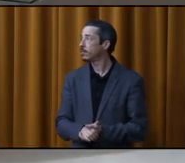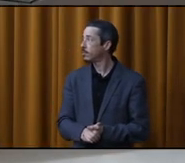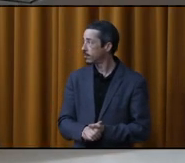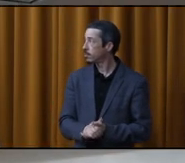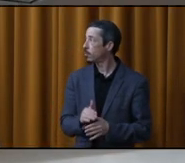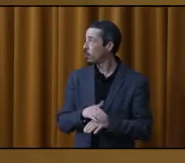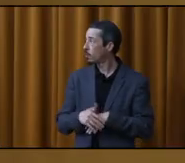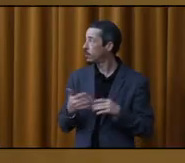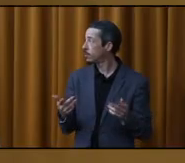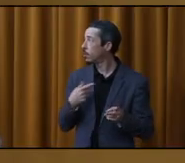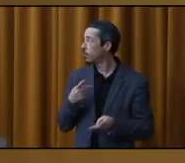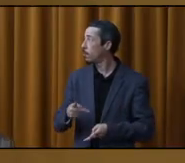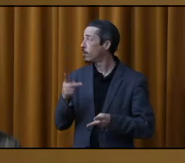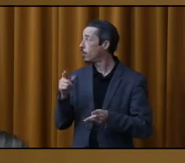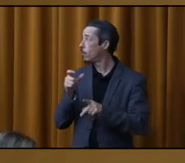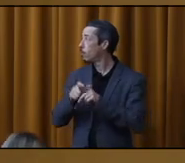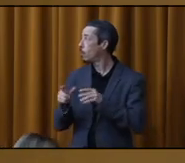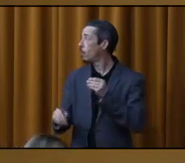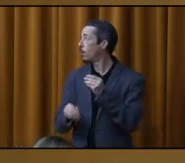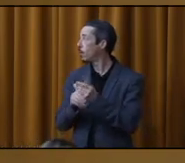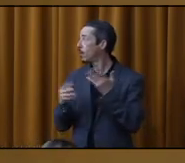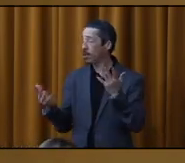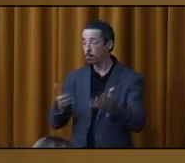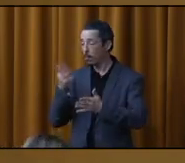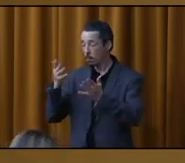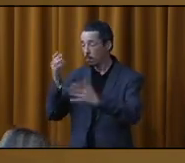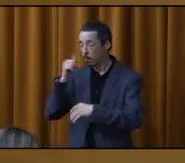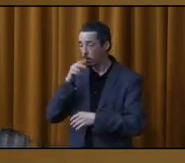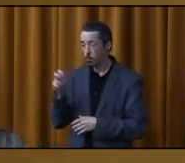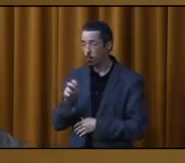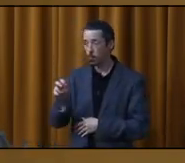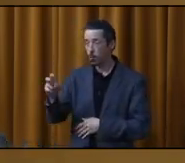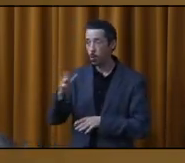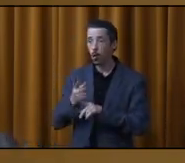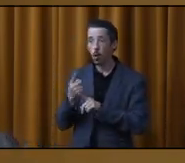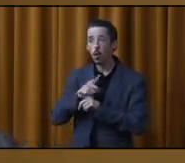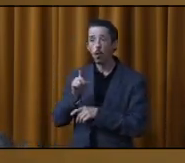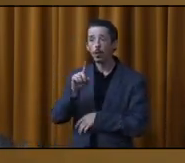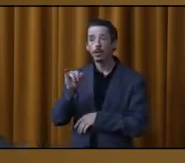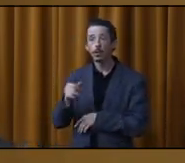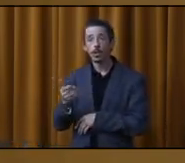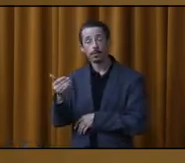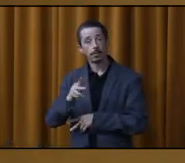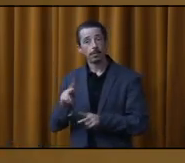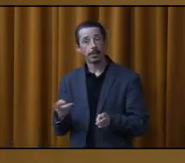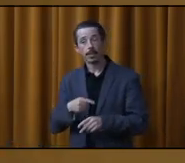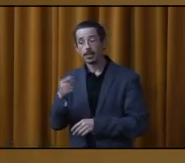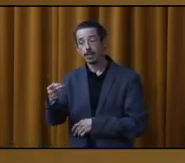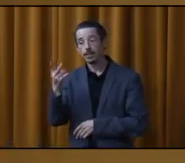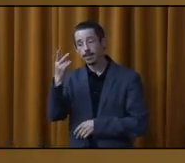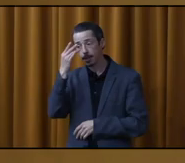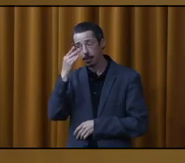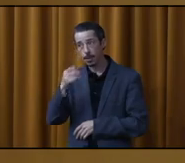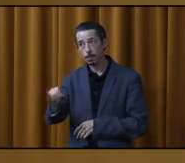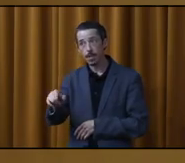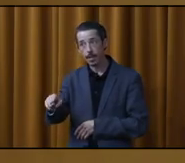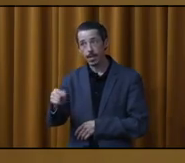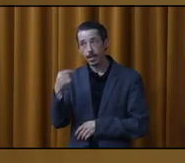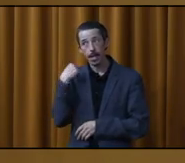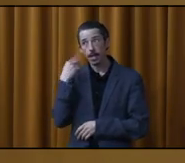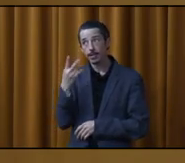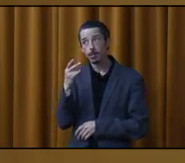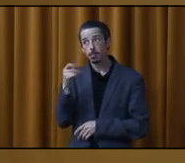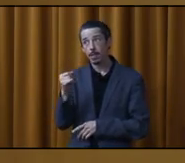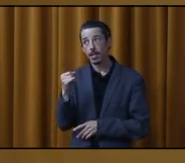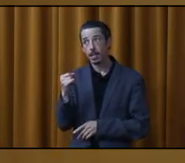félicitations. vous me permettez, j'ajouterais un petit mot parce qu'on a passé rapidement tantôt dans notre ordre du jour. Donc, le 17 mai, on a donné, dans le fond, la couleur